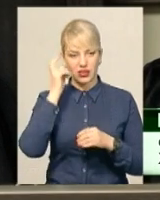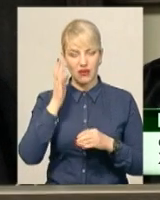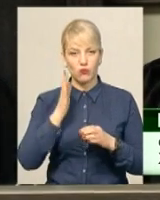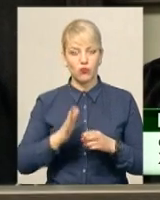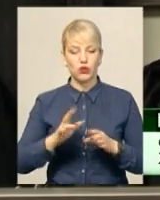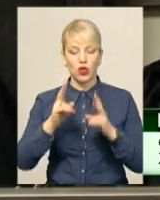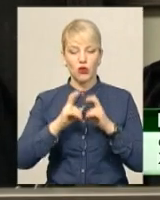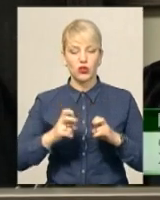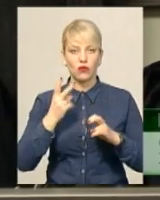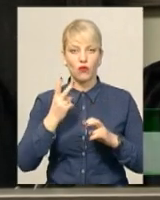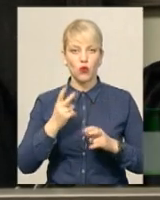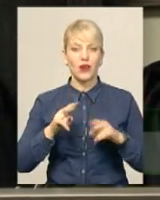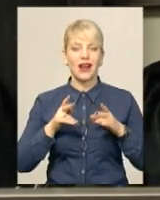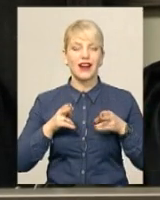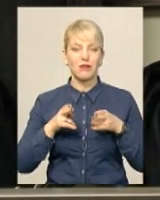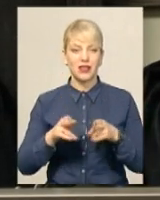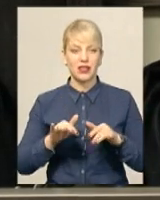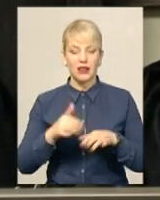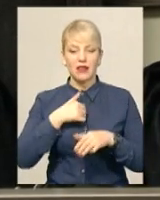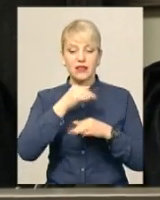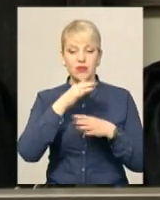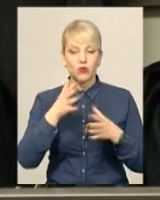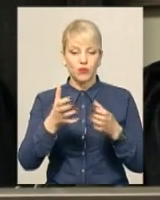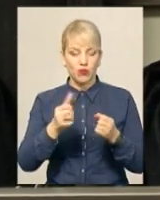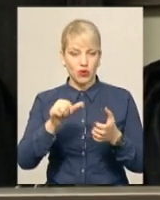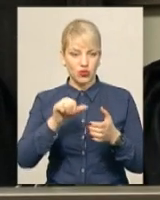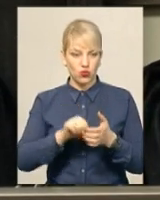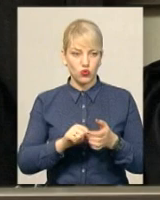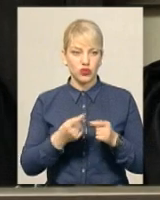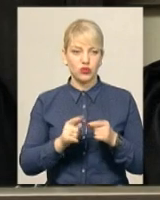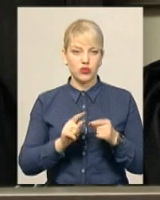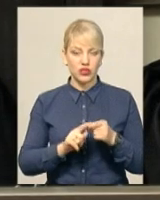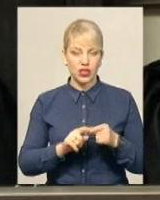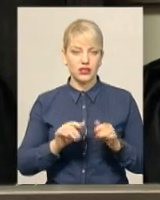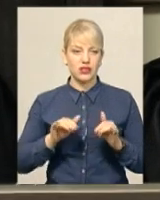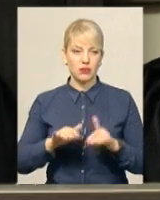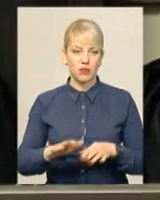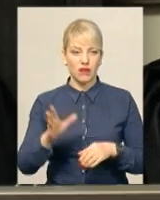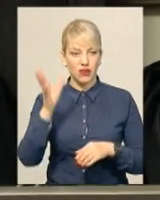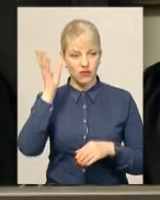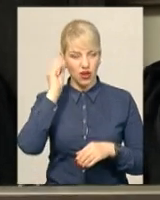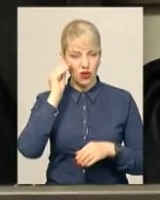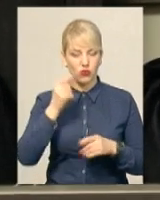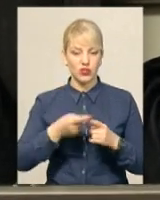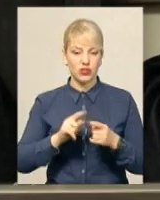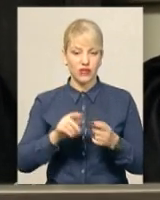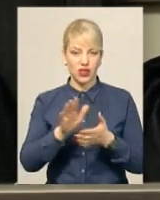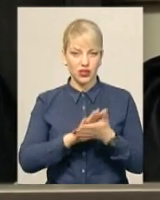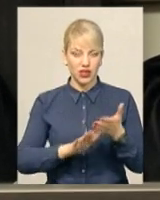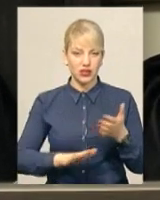кримінальних проваджень, я не зможу прийняти участь в розгляді вищевказаної справи 23 березня. Враховуючи викладене,